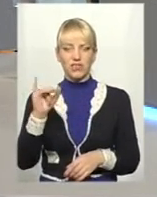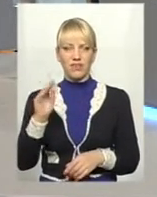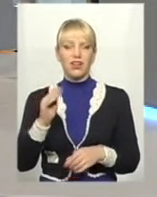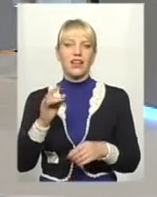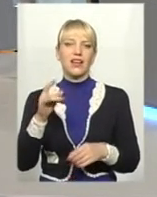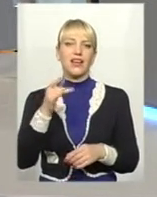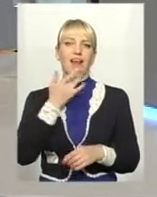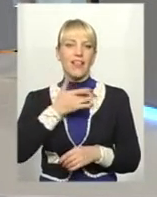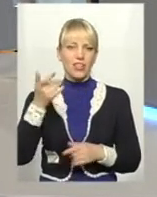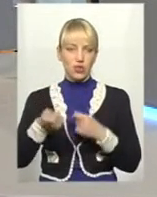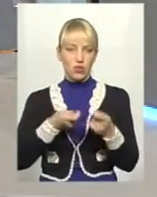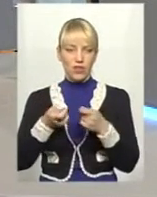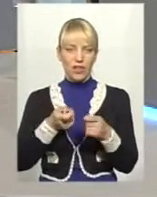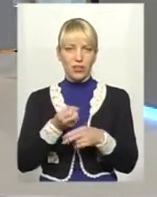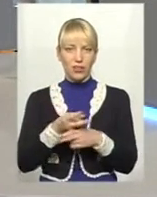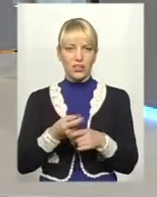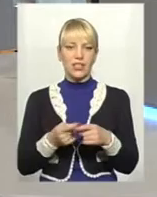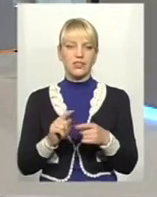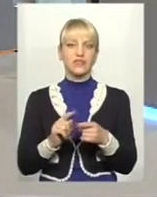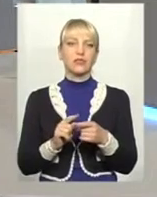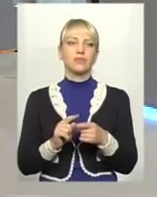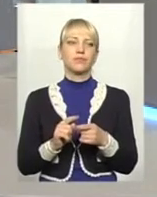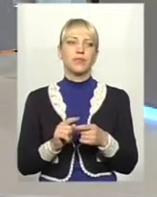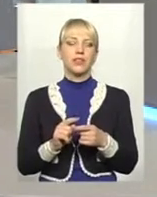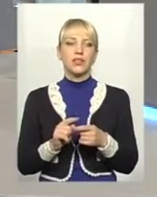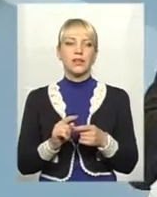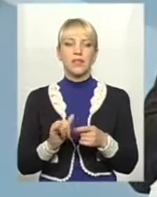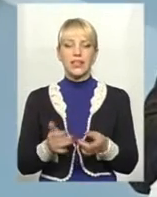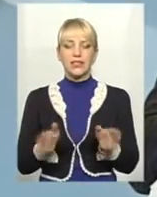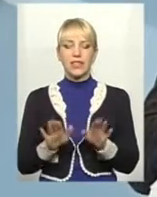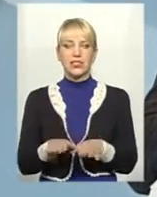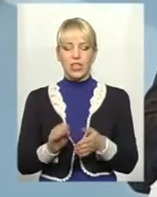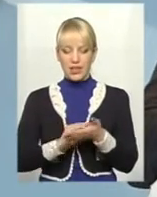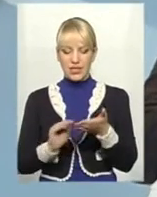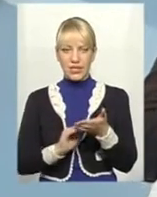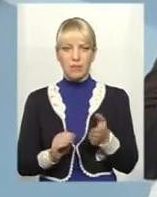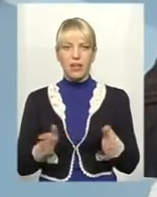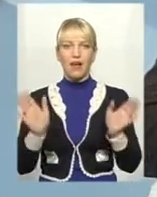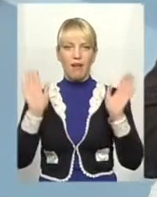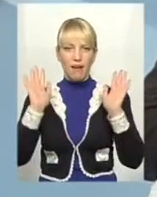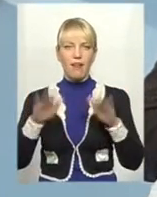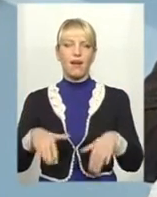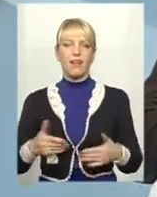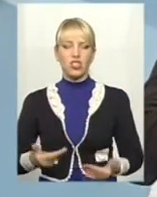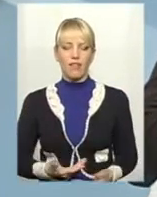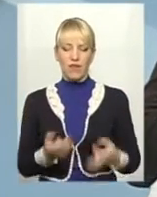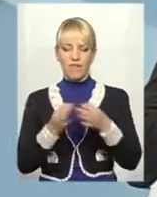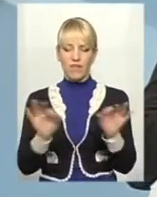час, Литичев залишився без представників радянської влади. І залишали записку. Хай живе вільна Україна, хай живуть мужики,